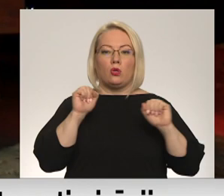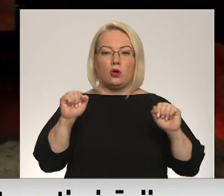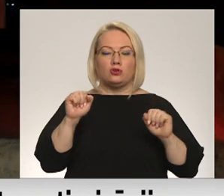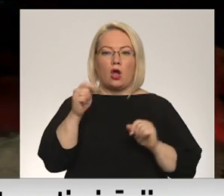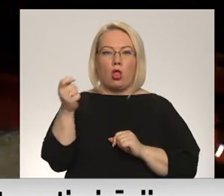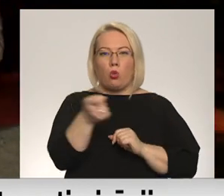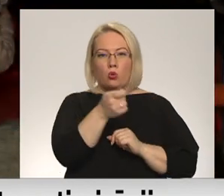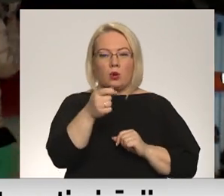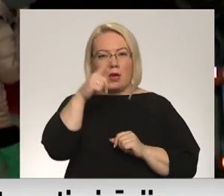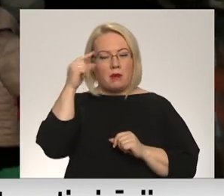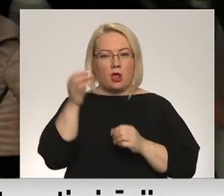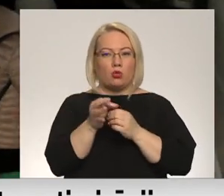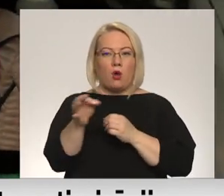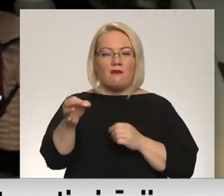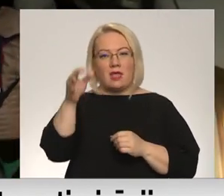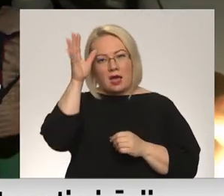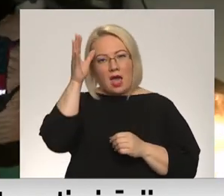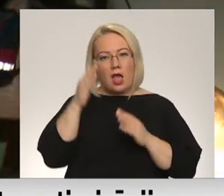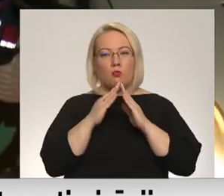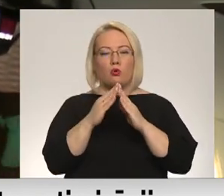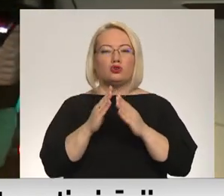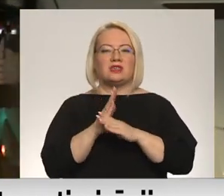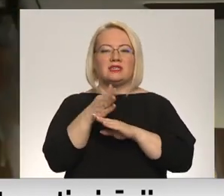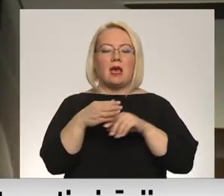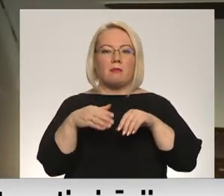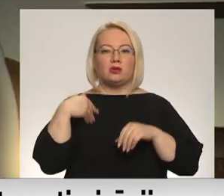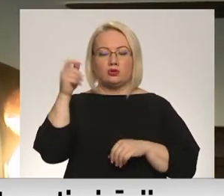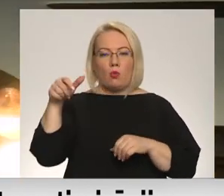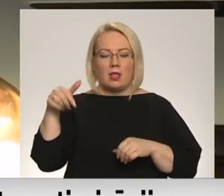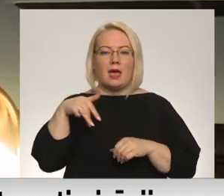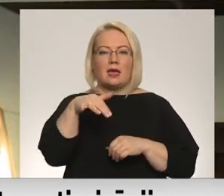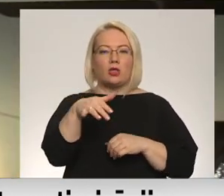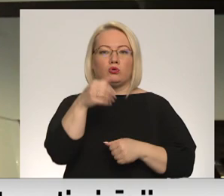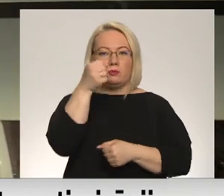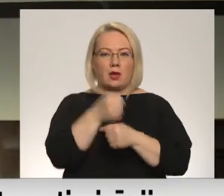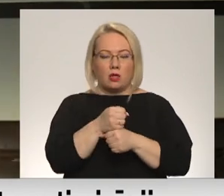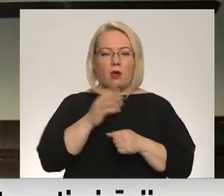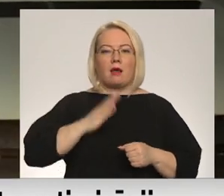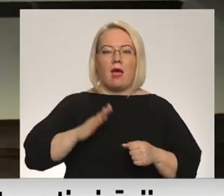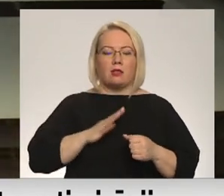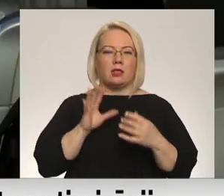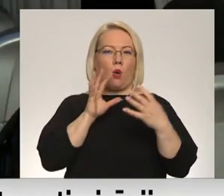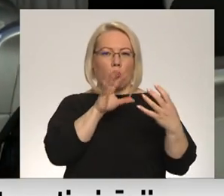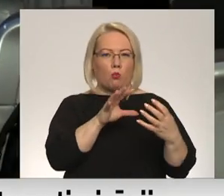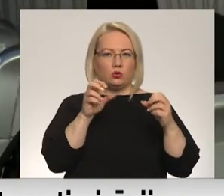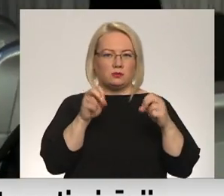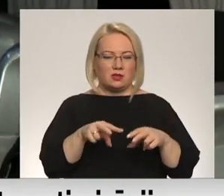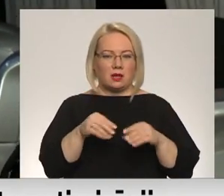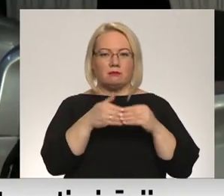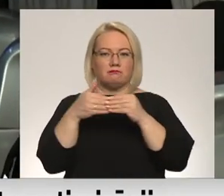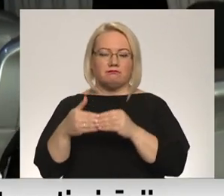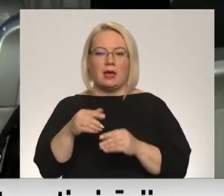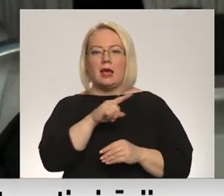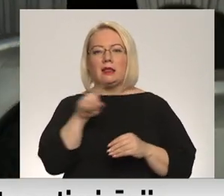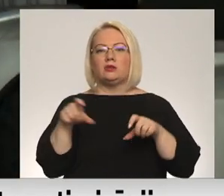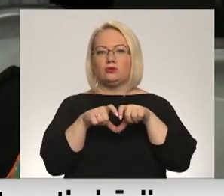lukturīšiem, prēļu novada gaļu mūžas ciema skolāni dodas uz pieturu gaidīt pašvaldības skolāna autobusu, kas viņus aizvadīs līdz